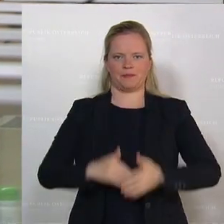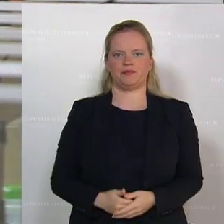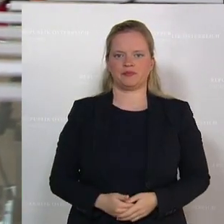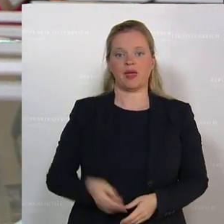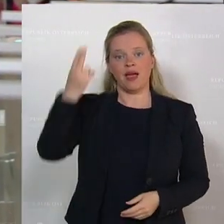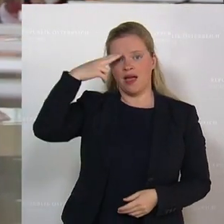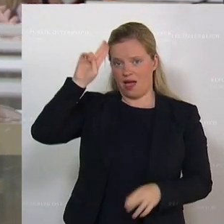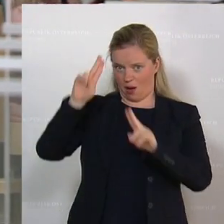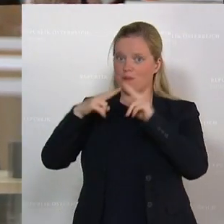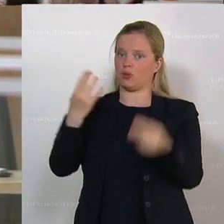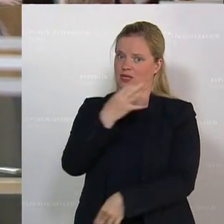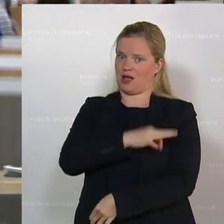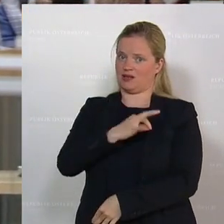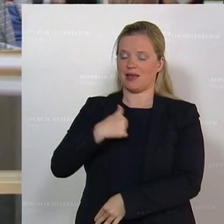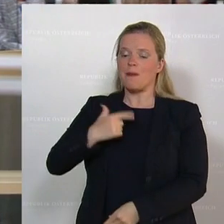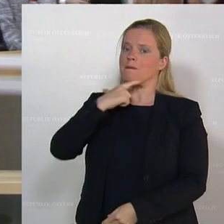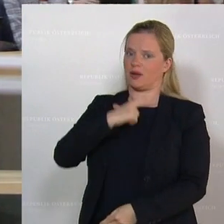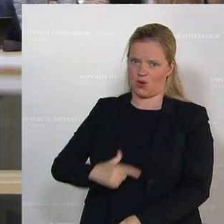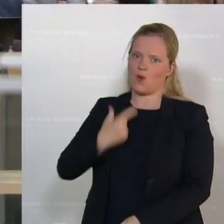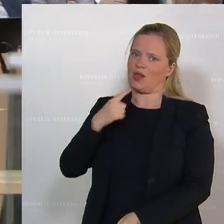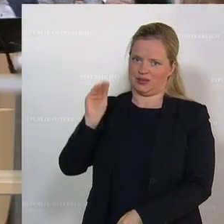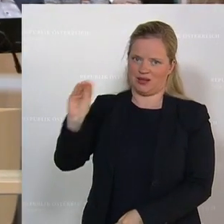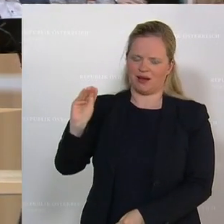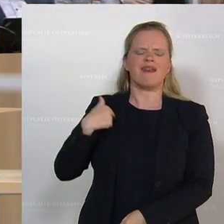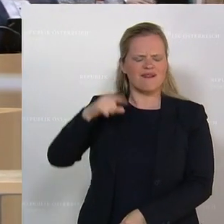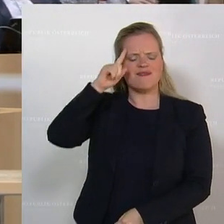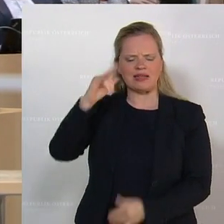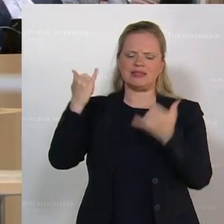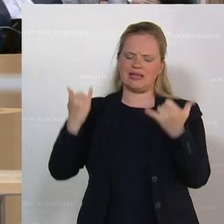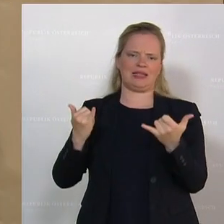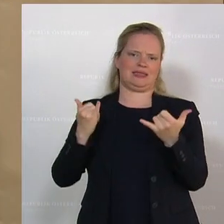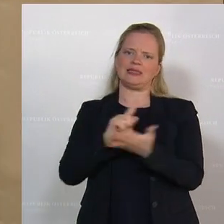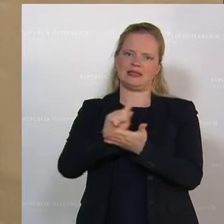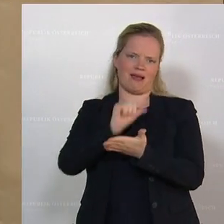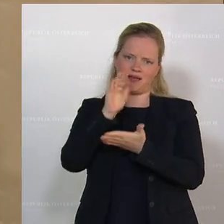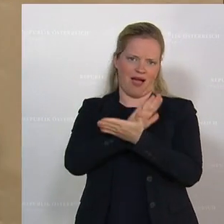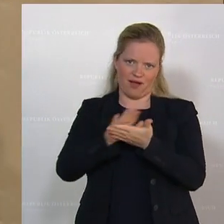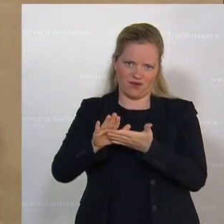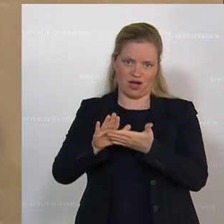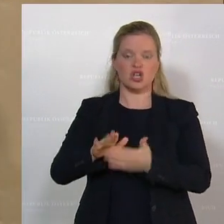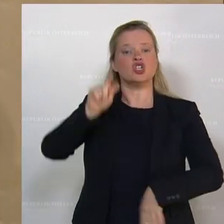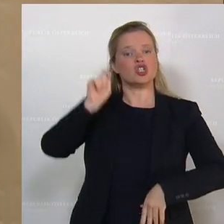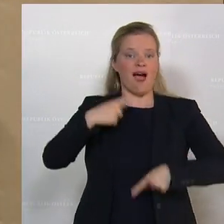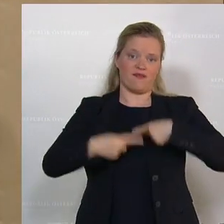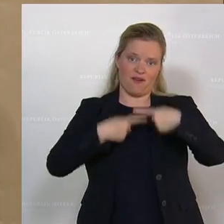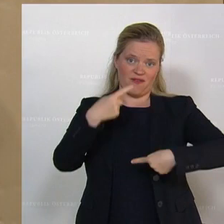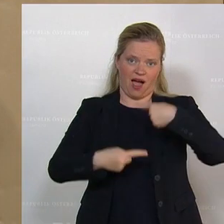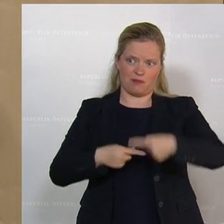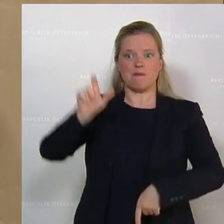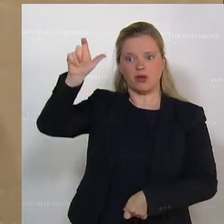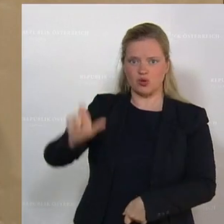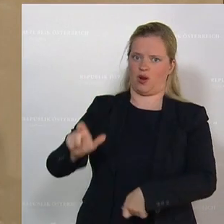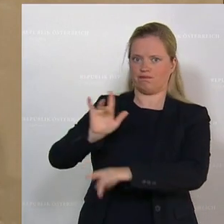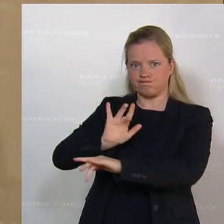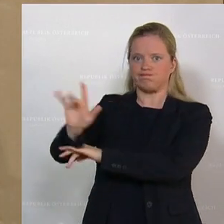Herr Bundeskanzler, ich sage Ihnen persönlich, das ist sicher keine leichte Zeit, wenn man beschuldigt ist in einem Strafverfahren. Ich wünsche Ihnen persönlich alles